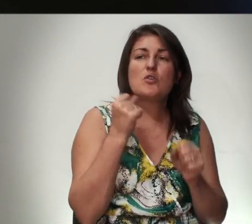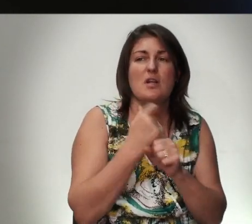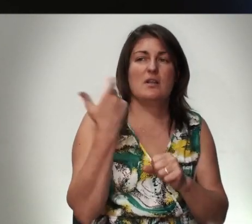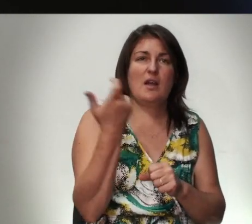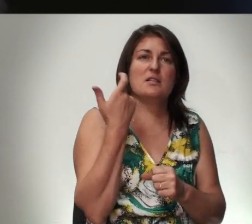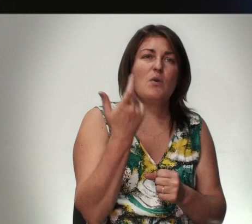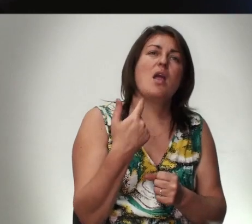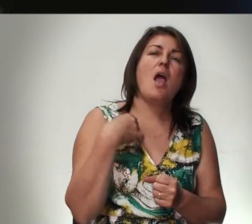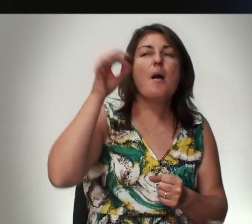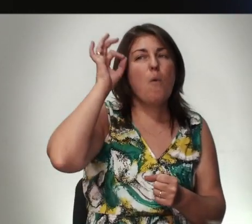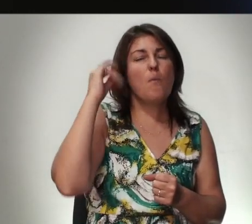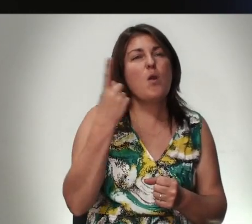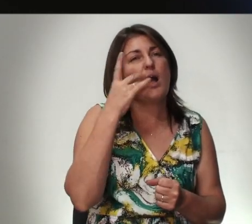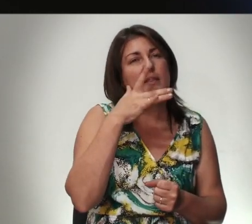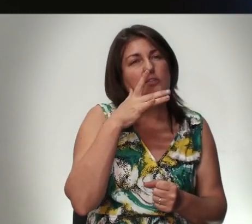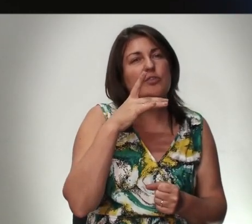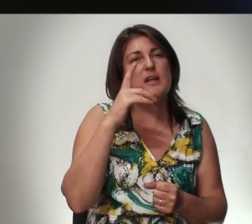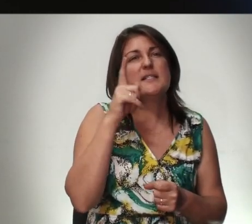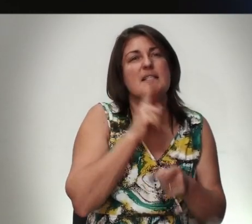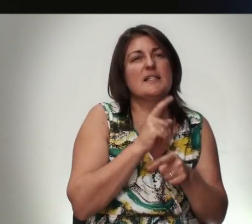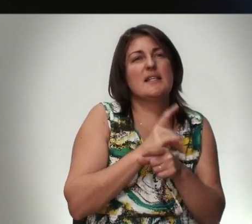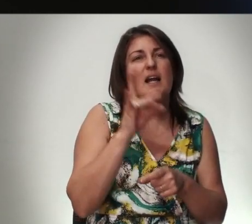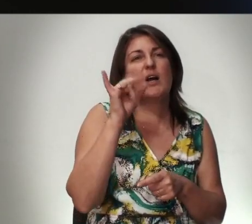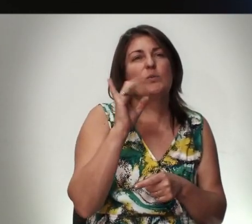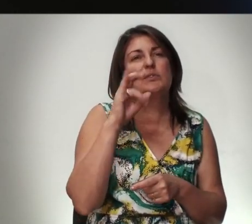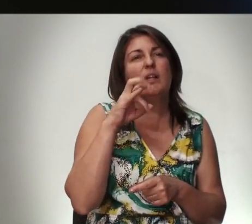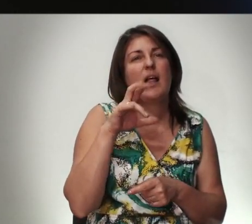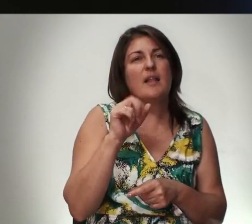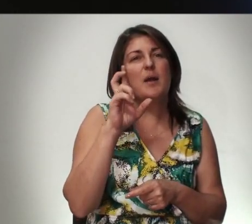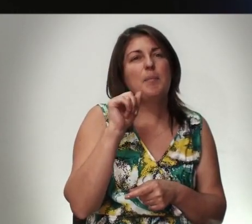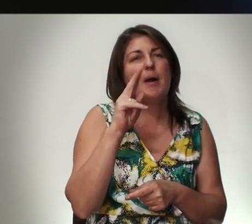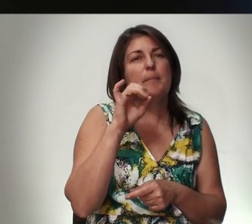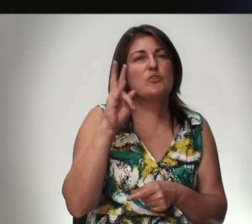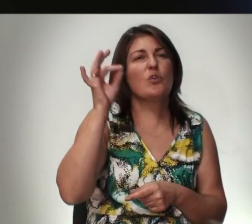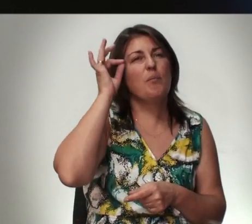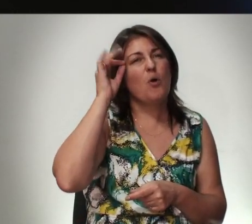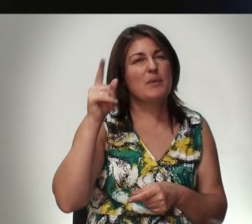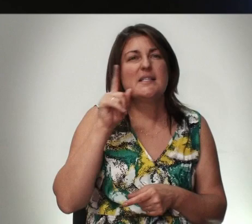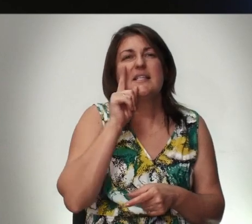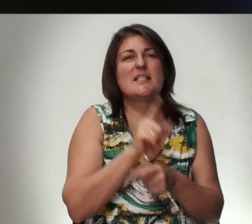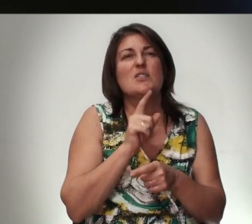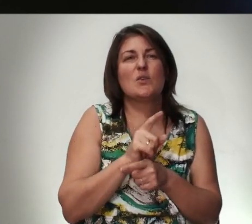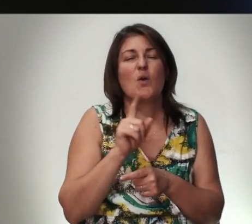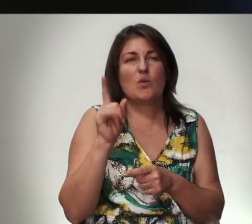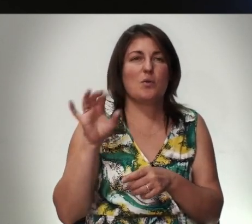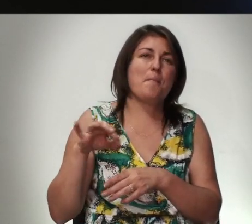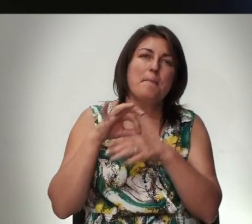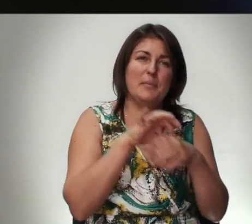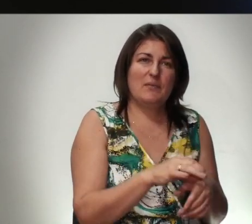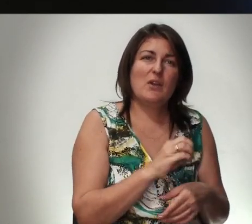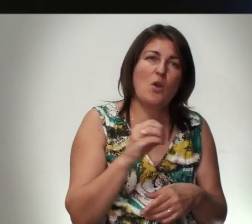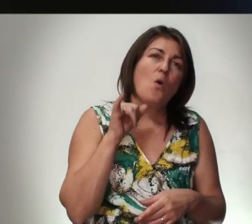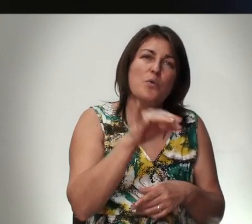Господь Я Помню Однажды Сестра Руслана Бабич Кто Помнит Сестра Анны Или Кто Привели Ее